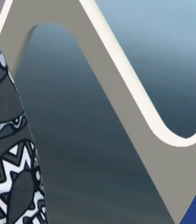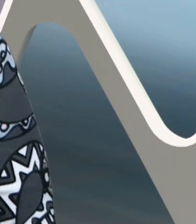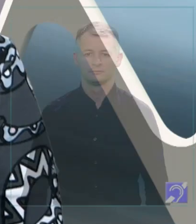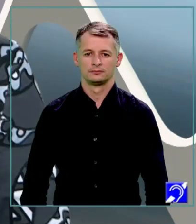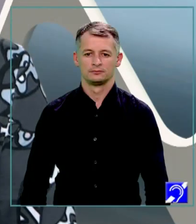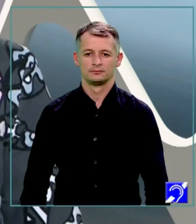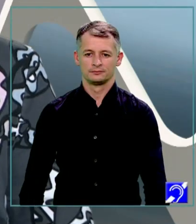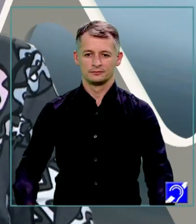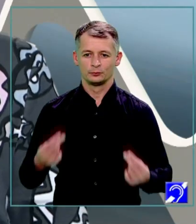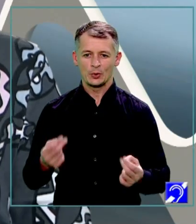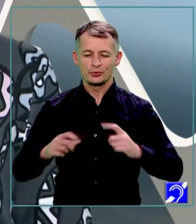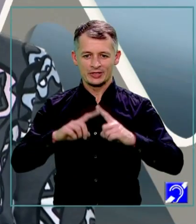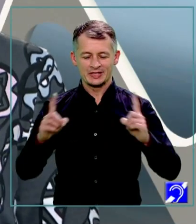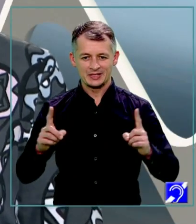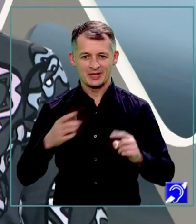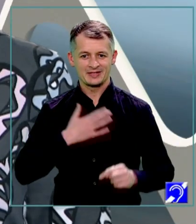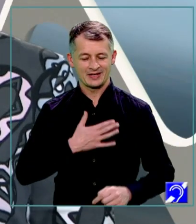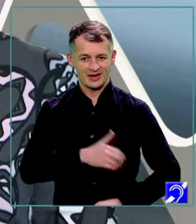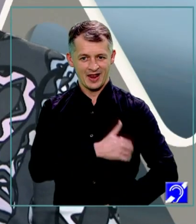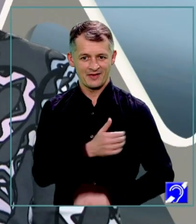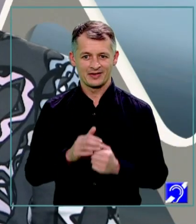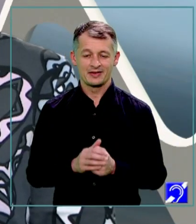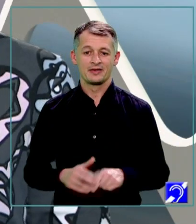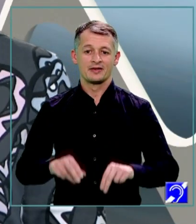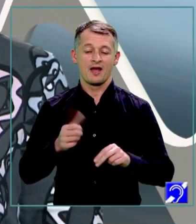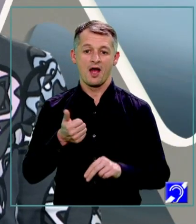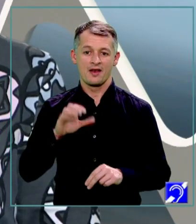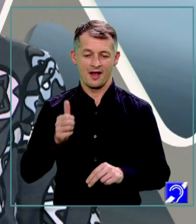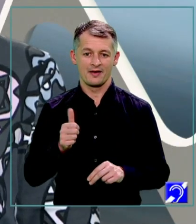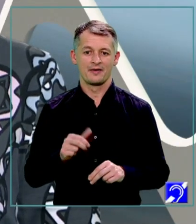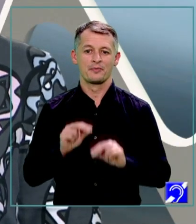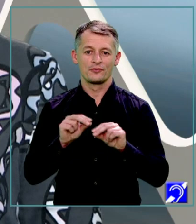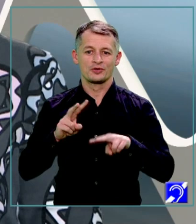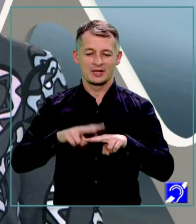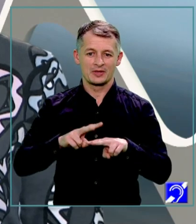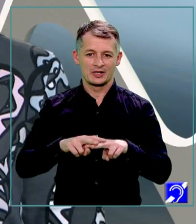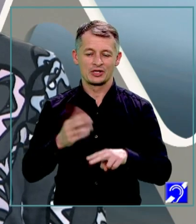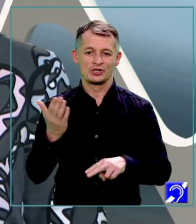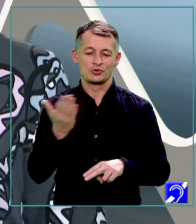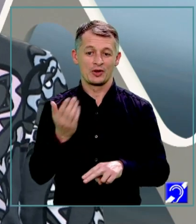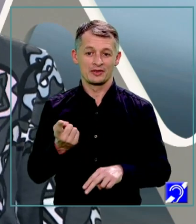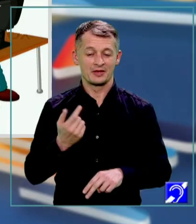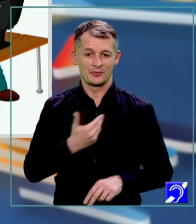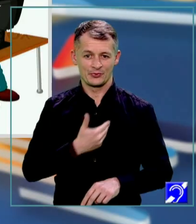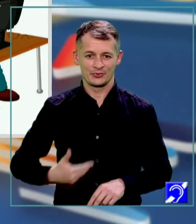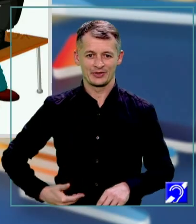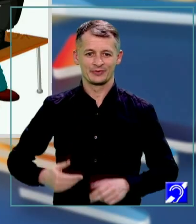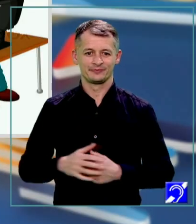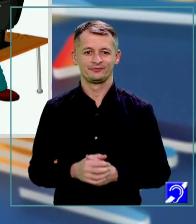Bună dimineața dragi elevi, sunt Anca Toșa, profesor de matematică la școala gimnazială Vasile Alexandri.